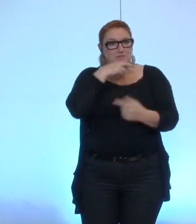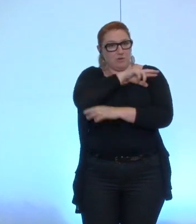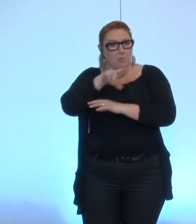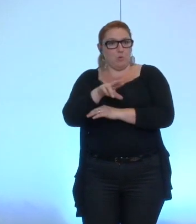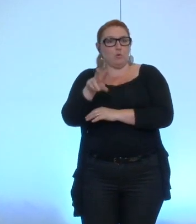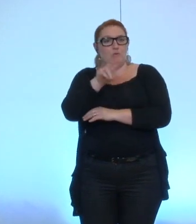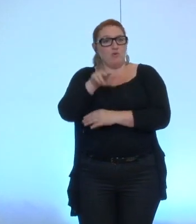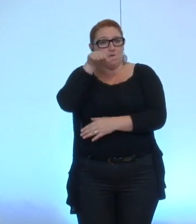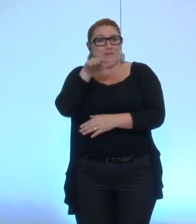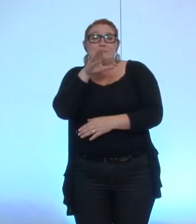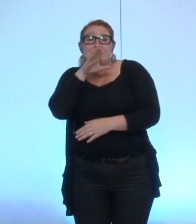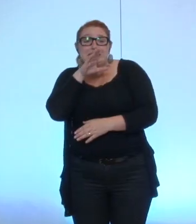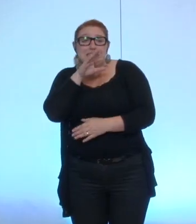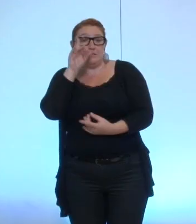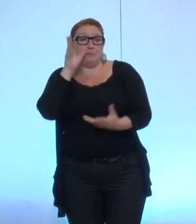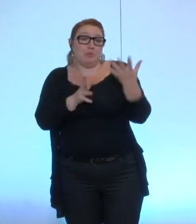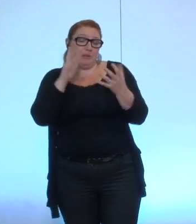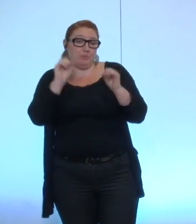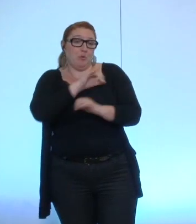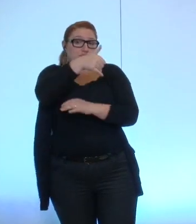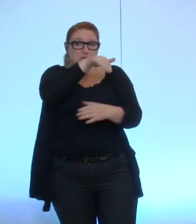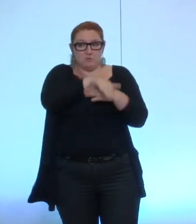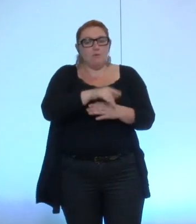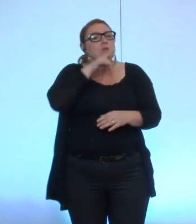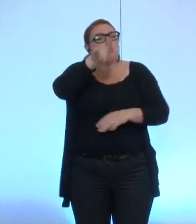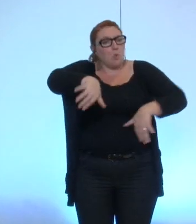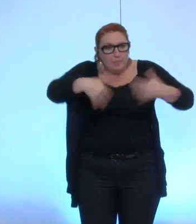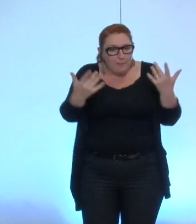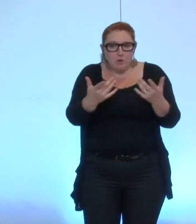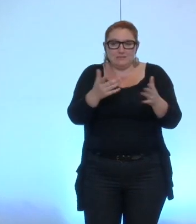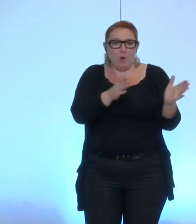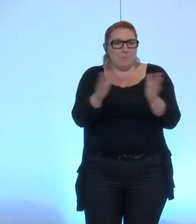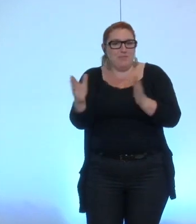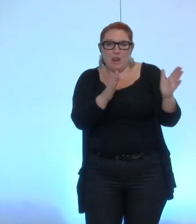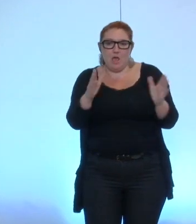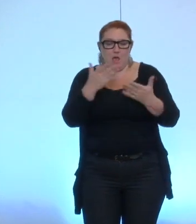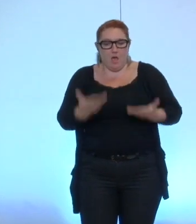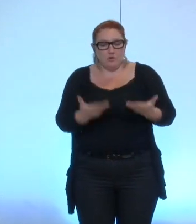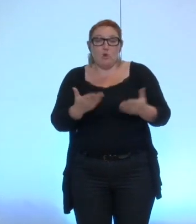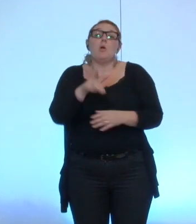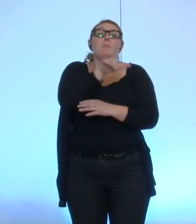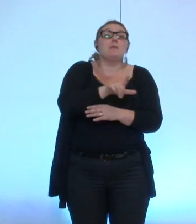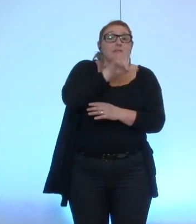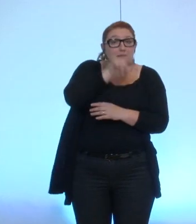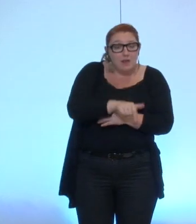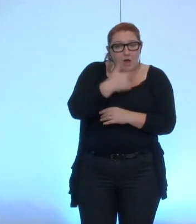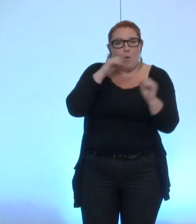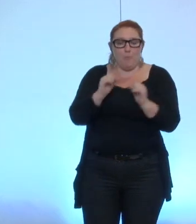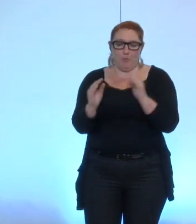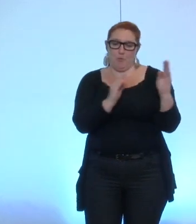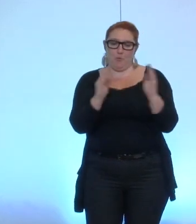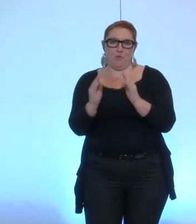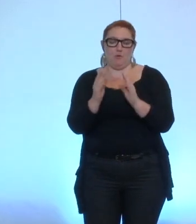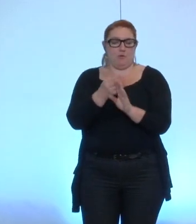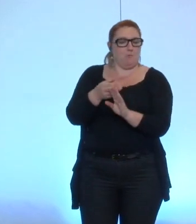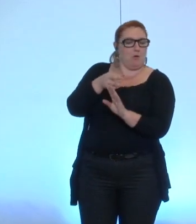réunions du jeudi soir éventuellement ça permet quel que soit le jour de rester sur le délai actuel si c'est un lundi et de nous adapter en fonction du changement voilà